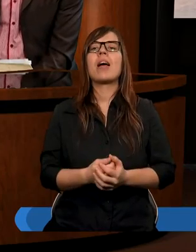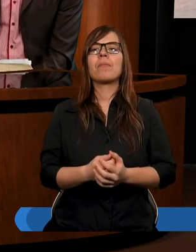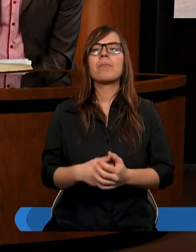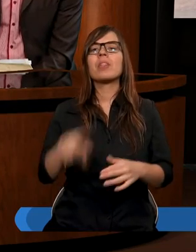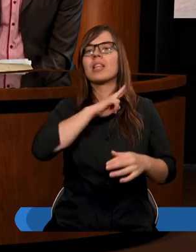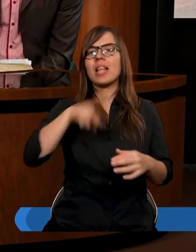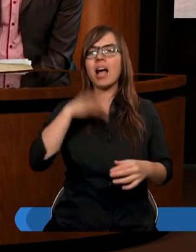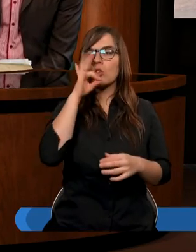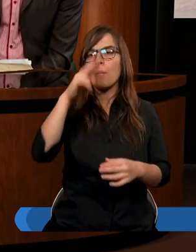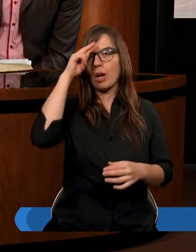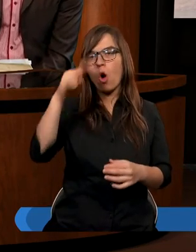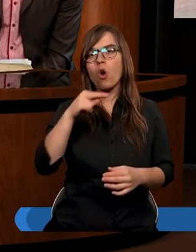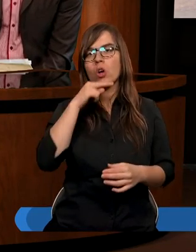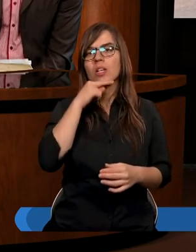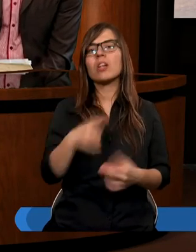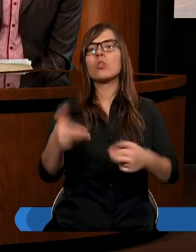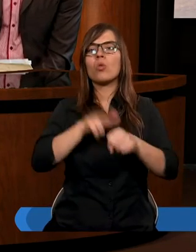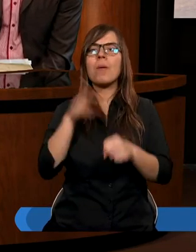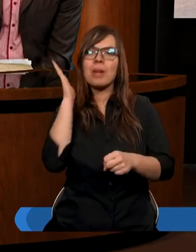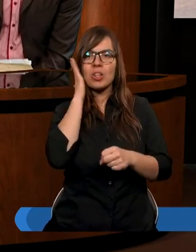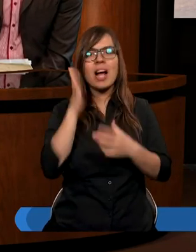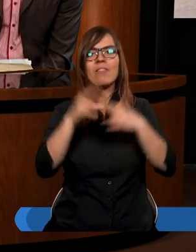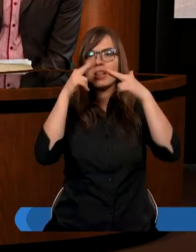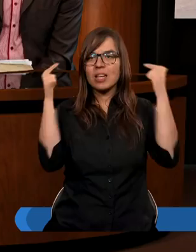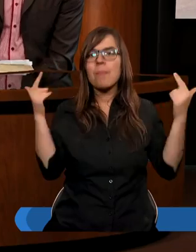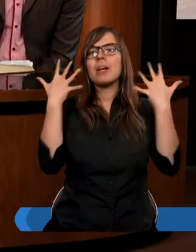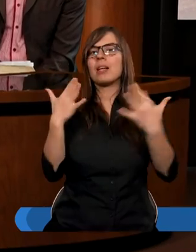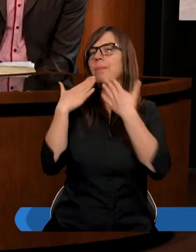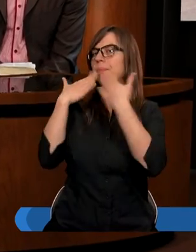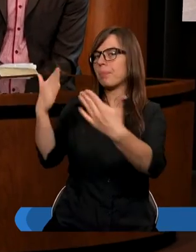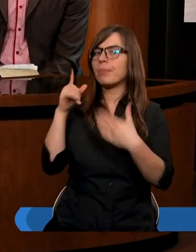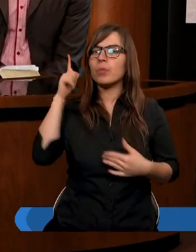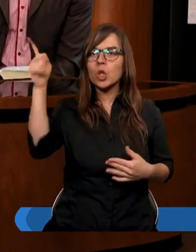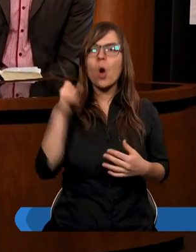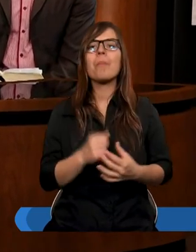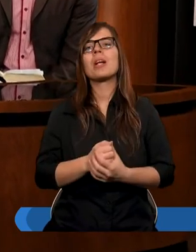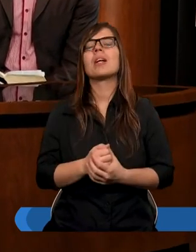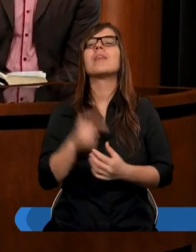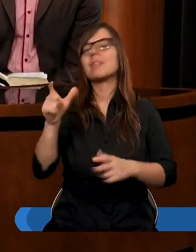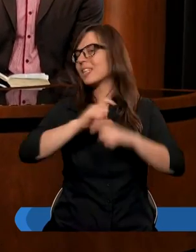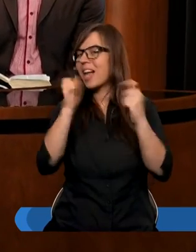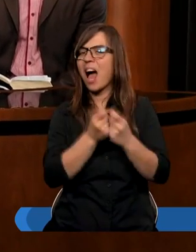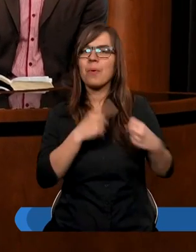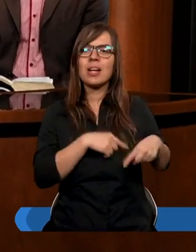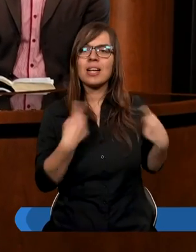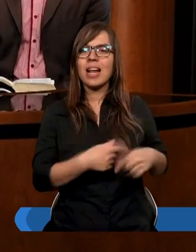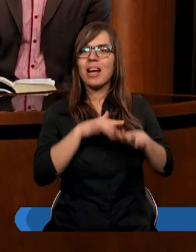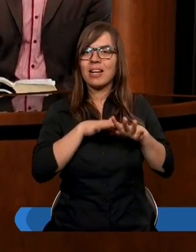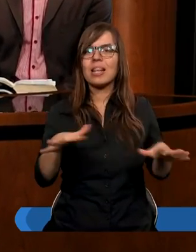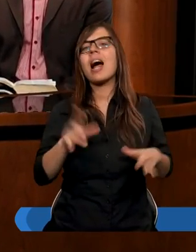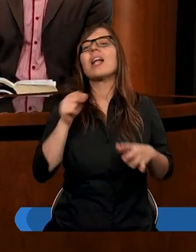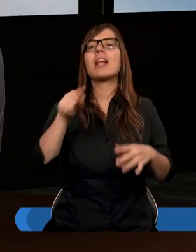nasz dobry Ojcze który mieszkasz w niebie chcemy Tobie podziękować z całego serca za to że